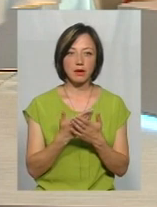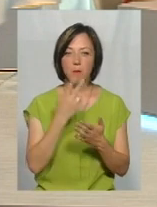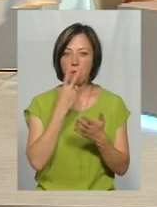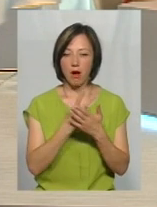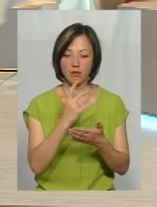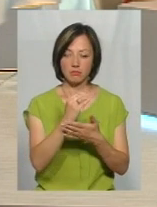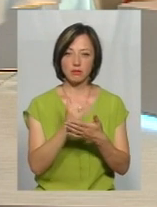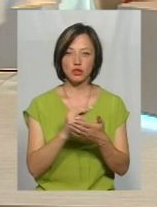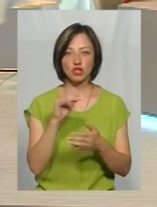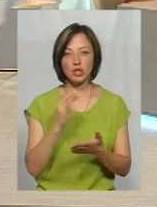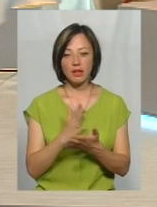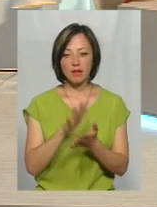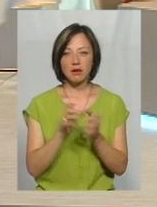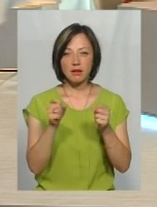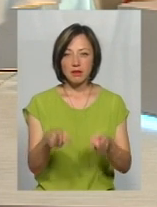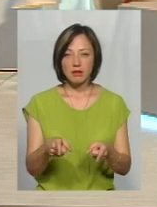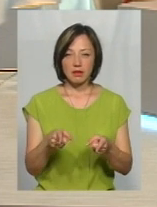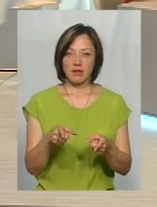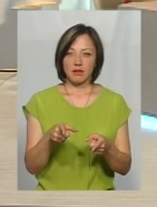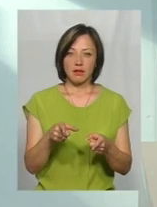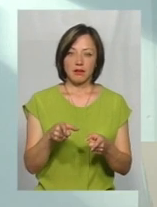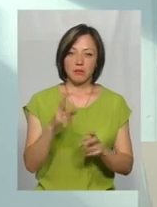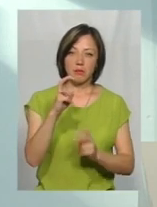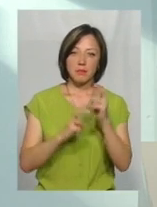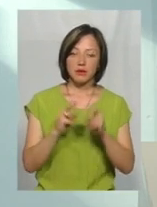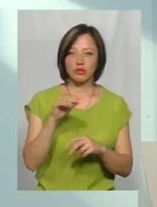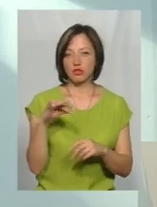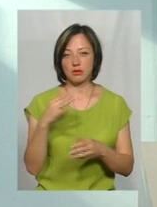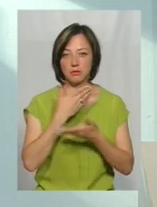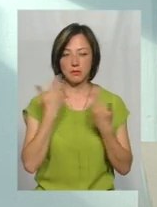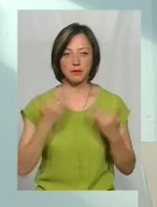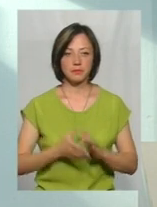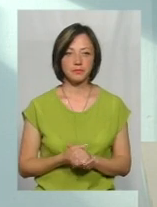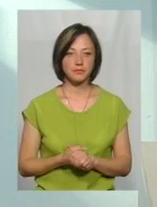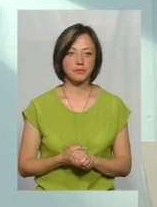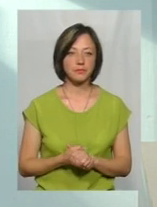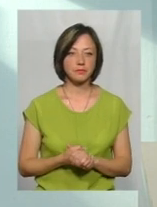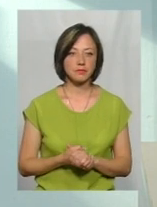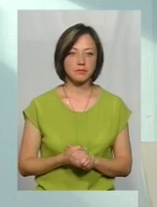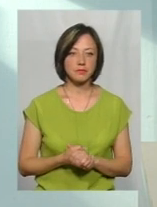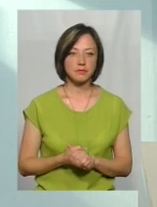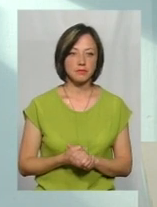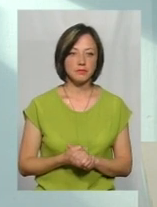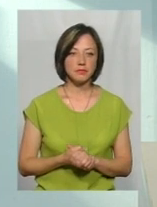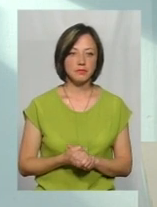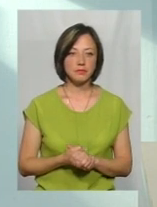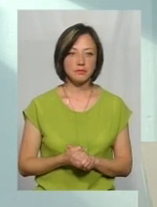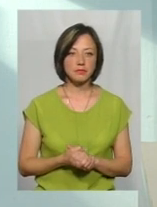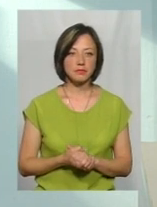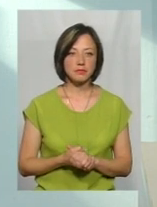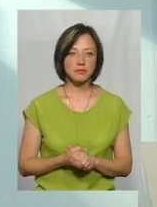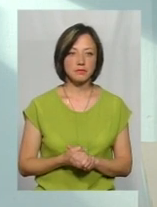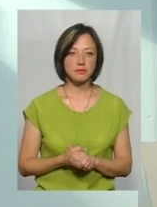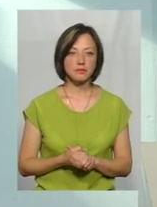цьому показнику, чи є неочищена стічна вода в цій воді, чи немає, в поверхних водоймах, чи немає.